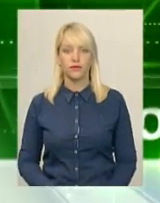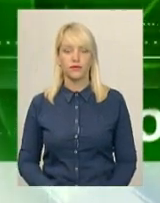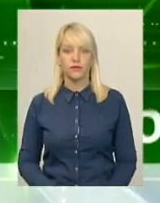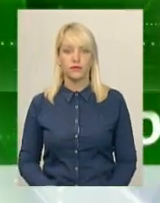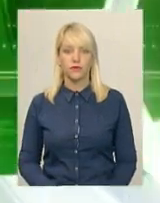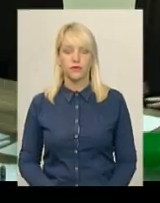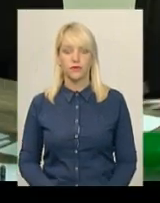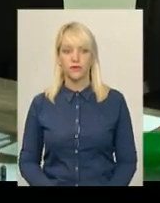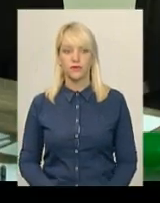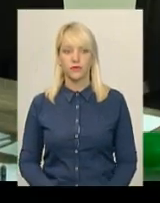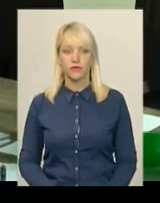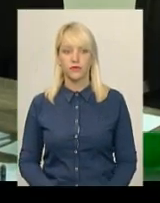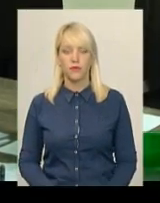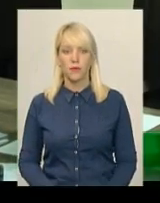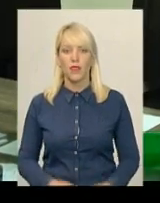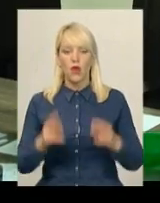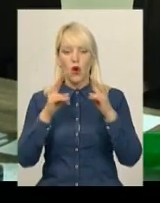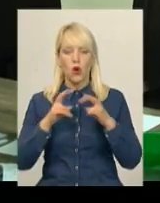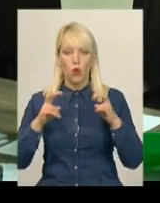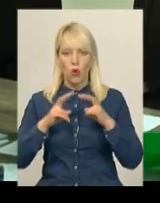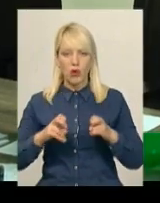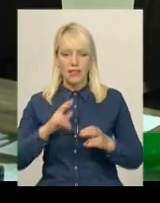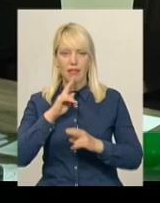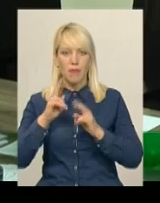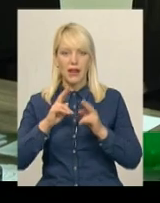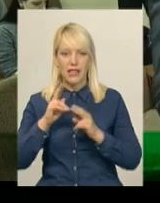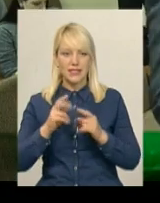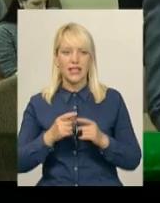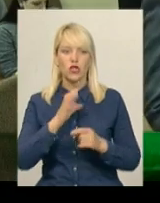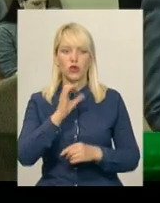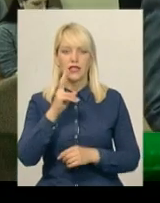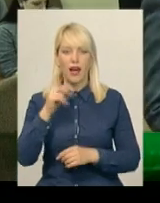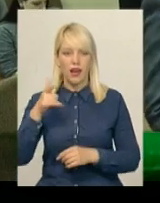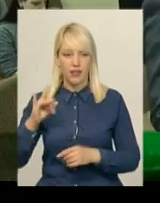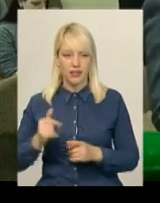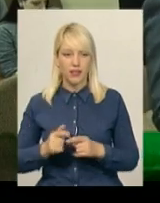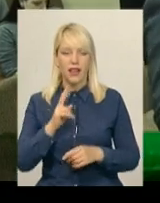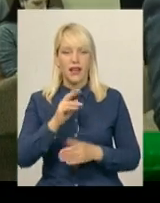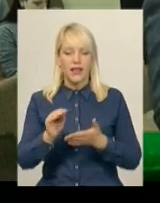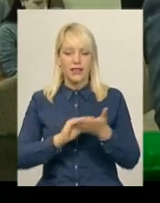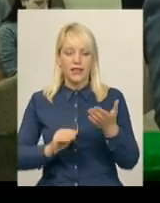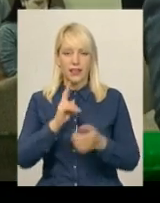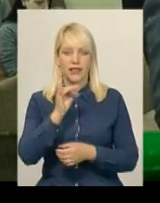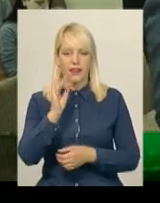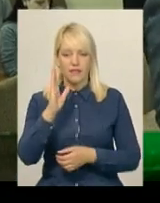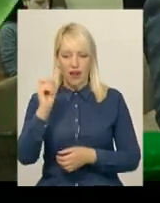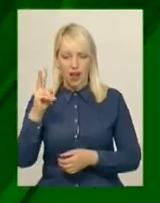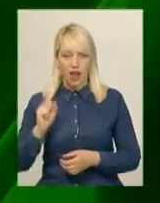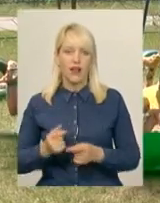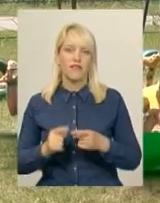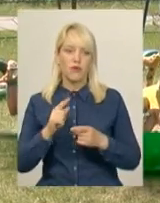Музика Розвід апеляційної скарги секретаря Хмельницької міської ради Михайла Кривака перенесли втретє.